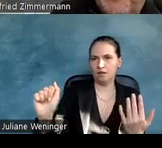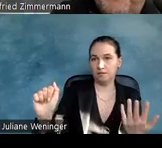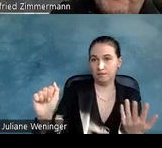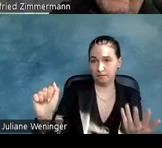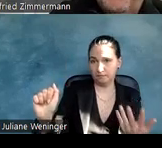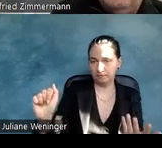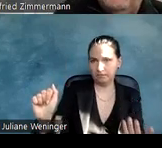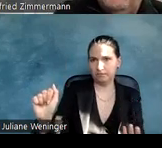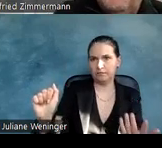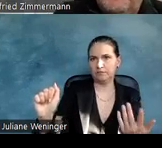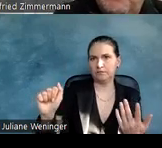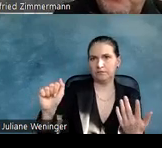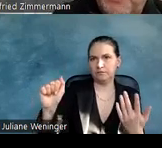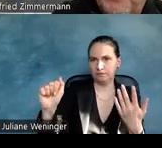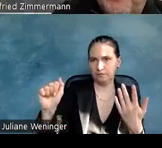BDF-UA